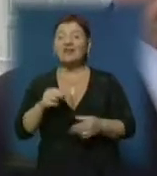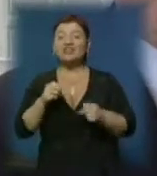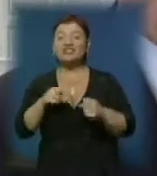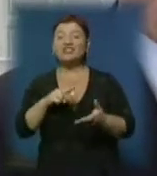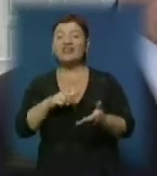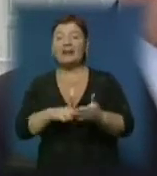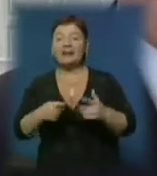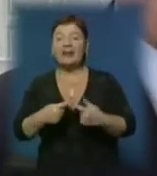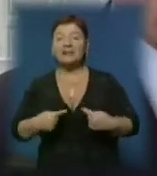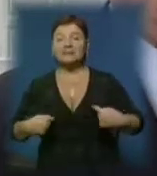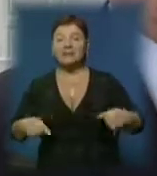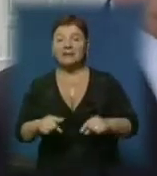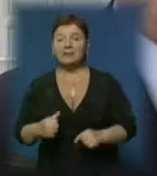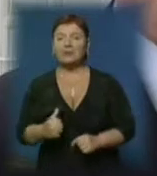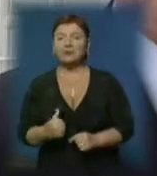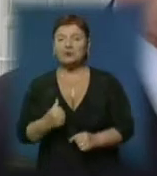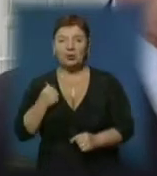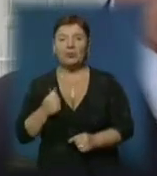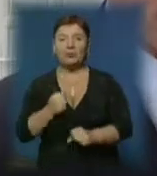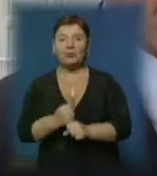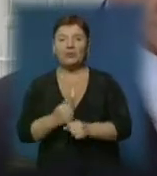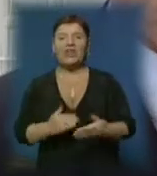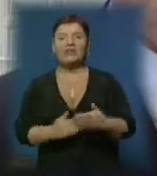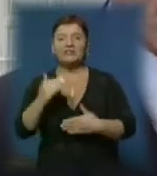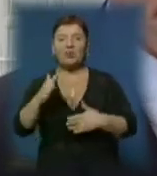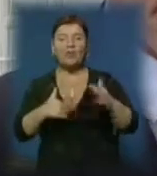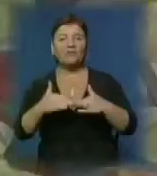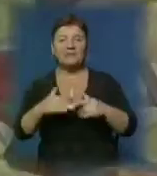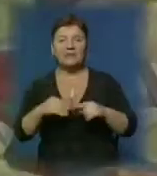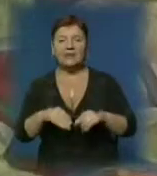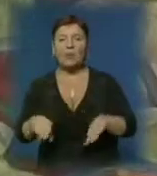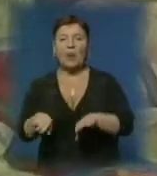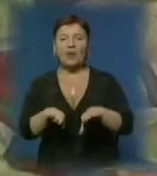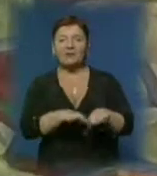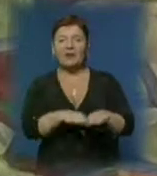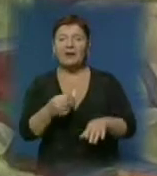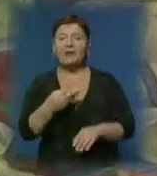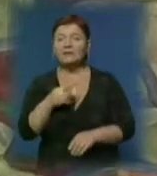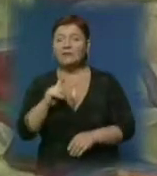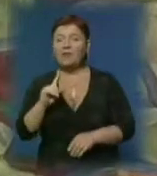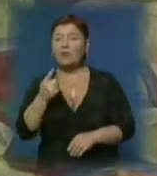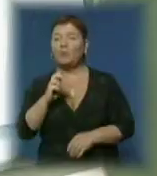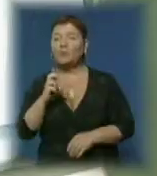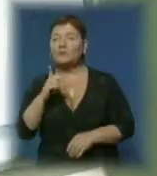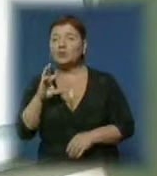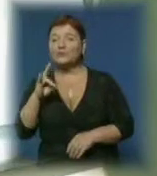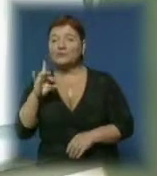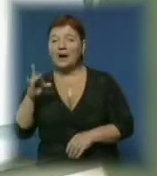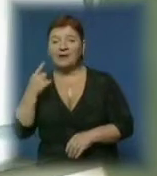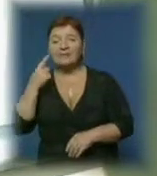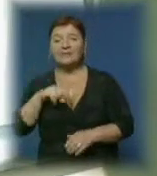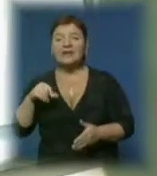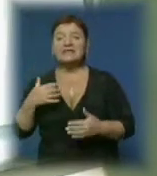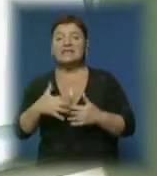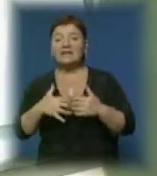тому що достойні роботи на високому професійному рівні». А ще, переконаний Борис Кузьма, серед учасників експозиції